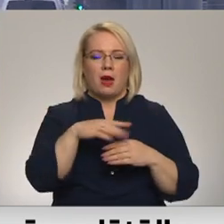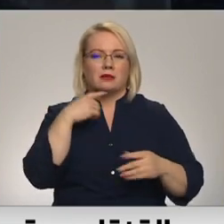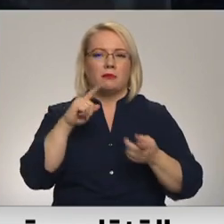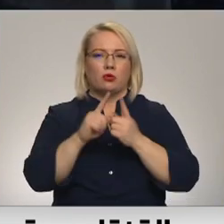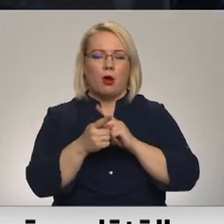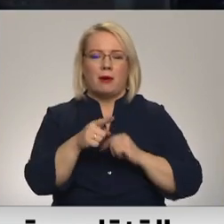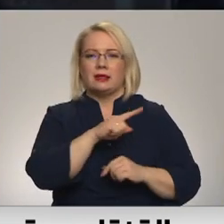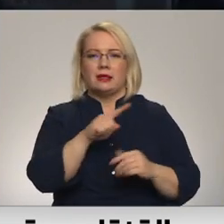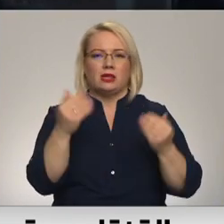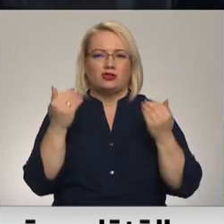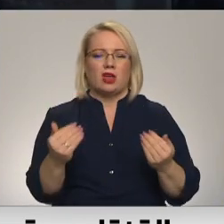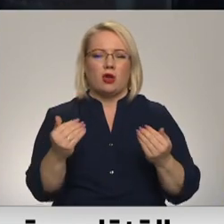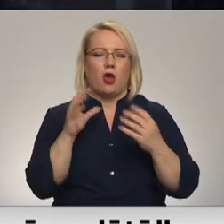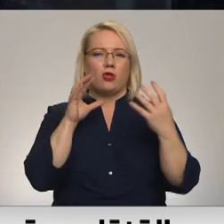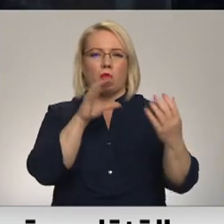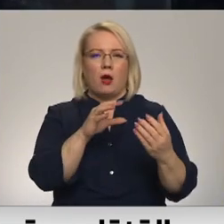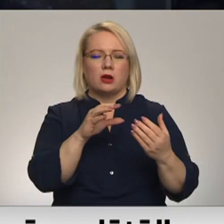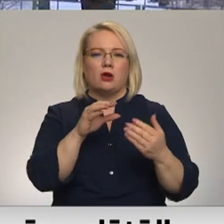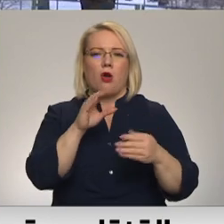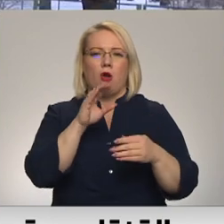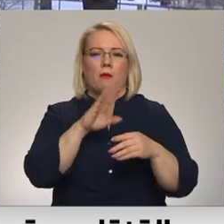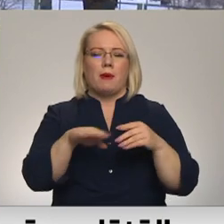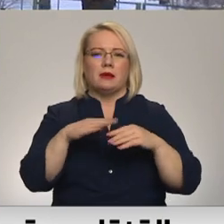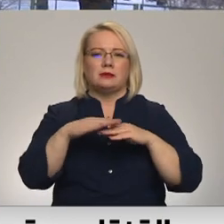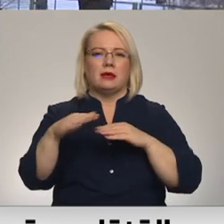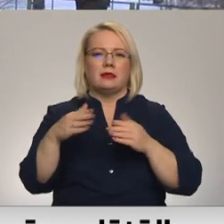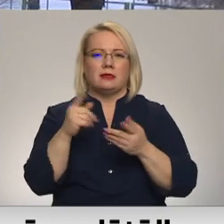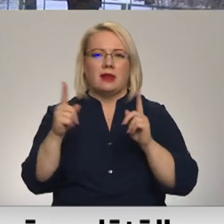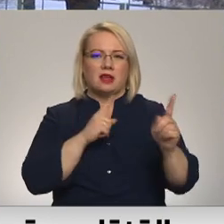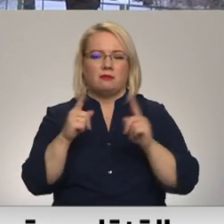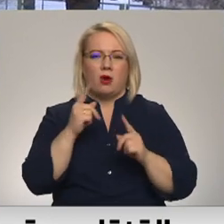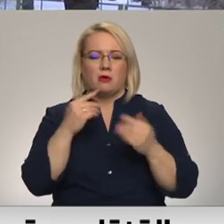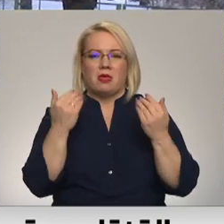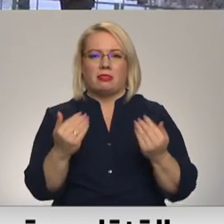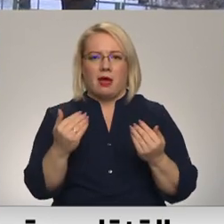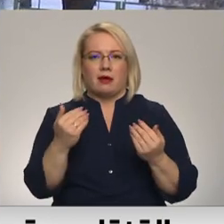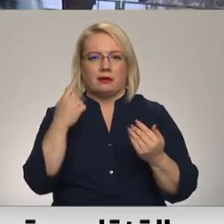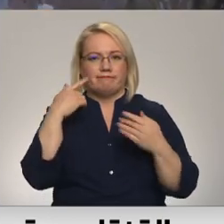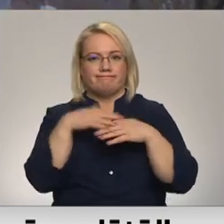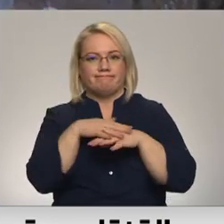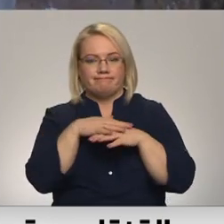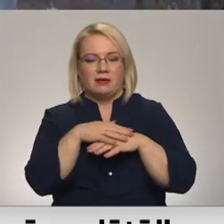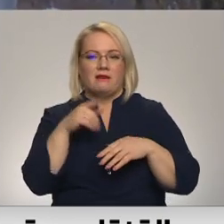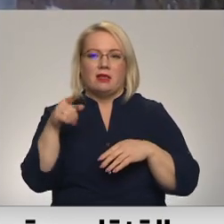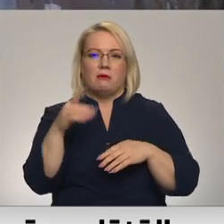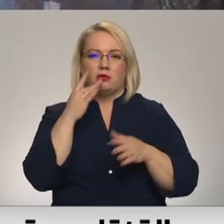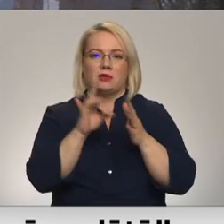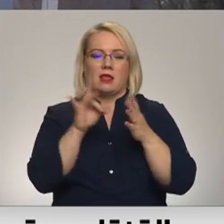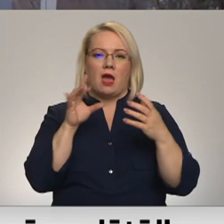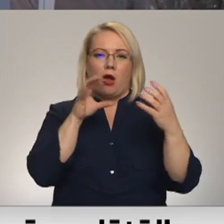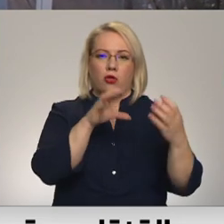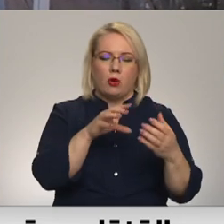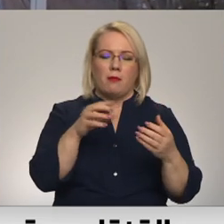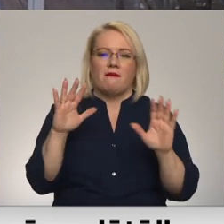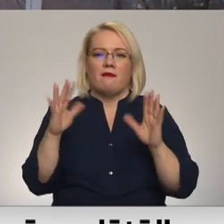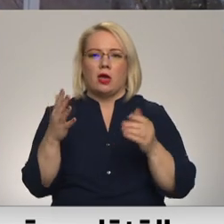visu līdžšanēju autoparkus bez emisijas transportu, taču tagad lielākās pārdomas ir, vai tie būs elektriski autobusi, vai ar ūdeņu